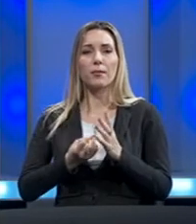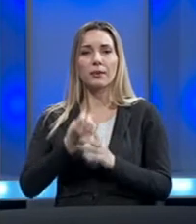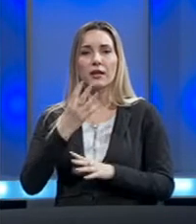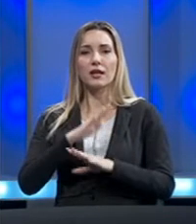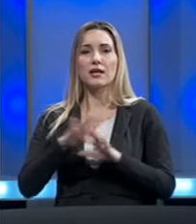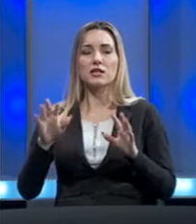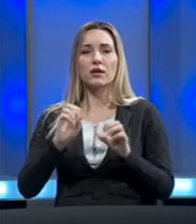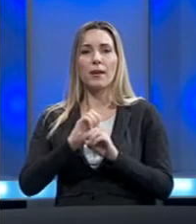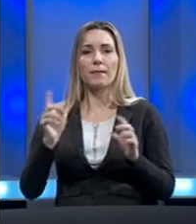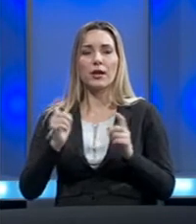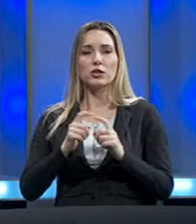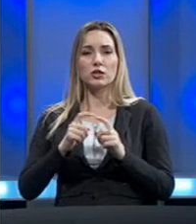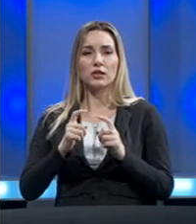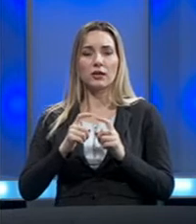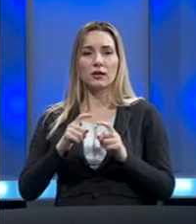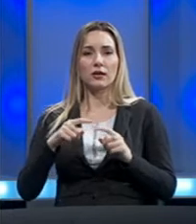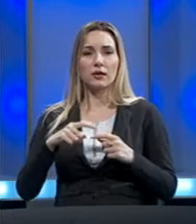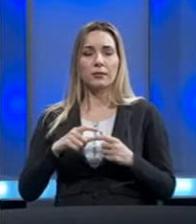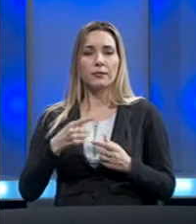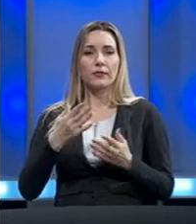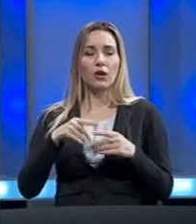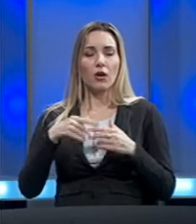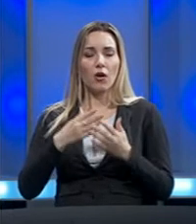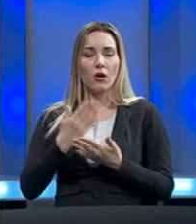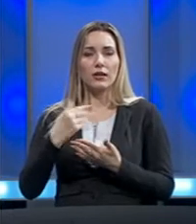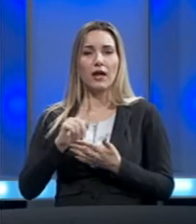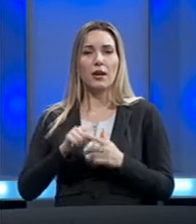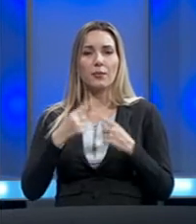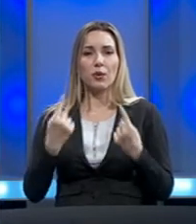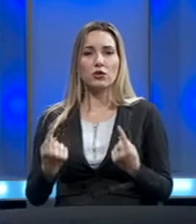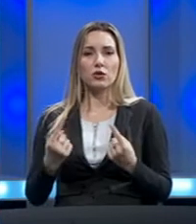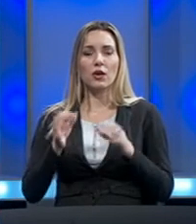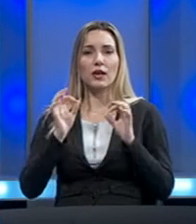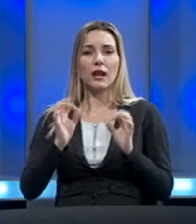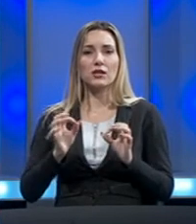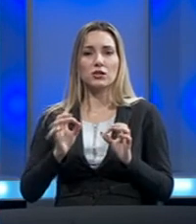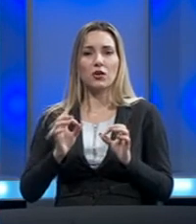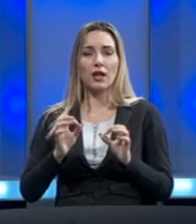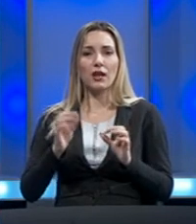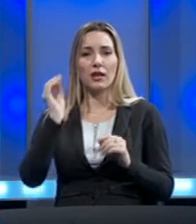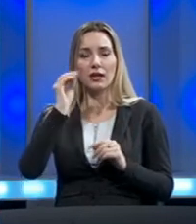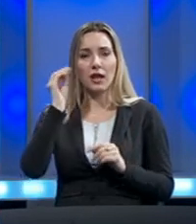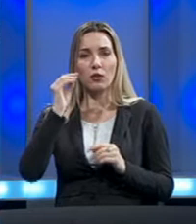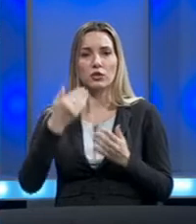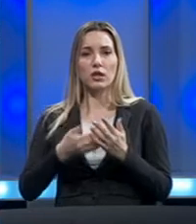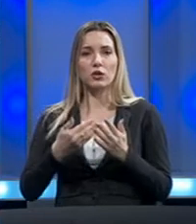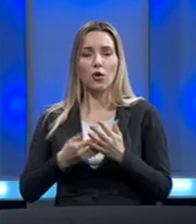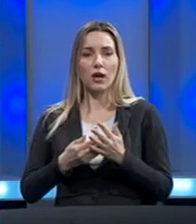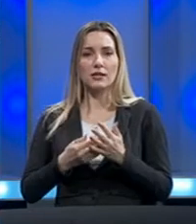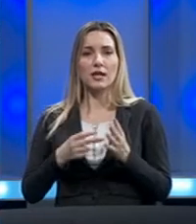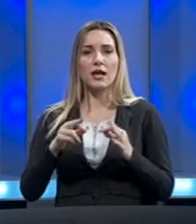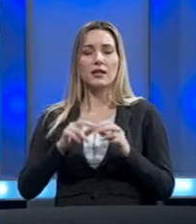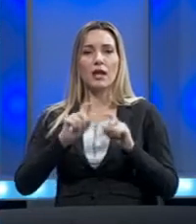svih bežičnih komunikacijalnih mreža, onda ne postoji racionalan naučni dokaz da